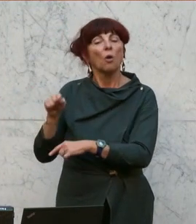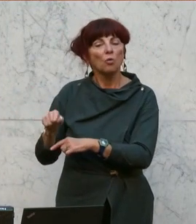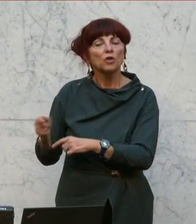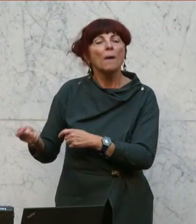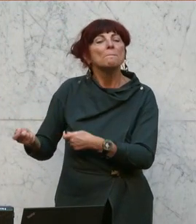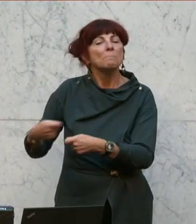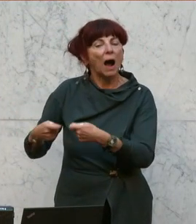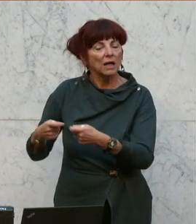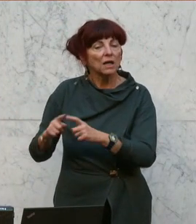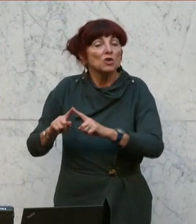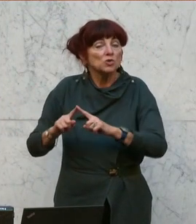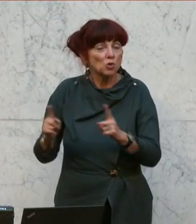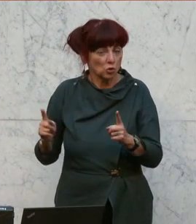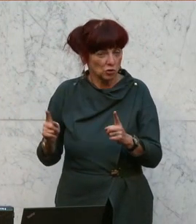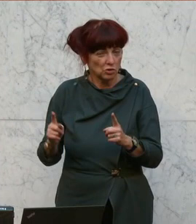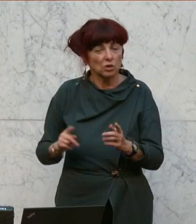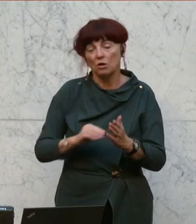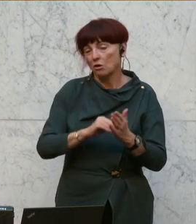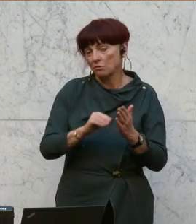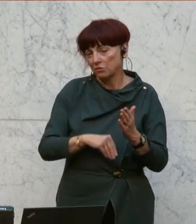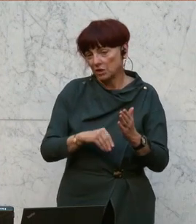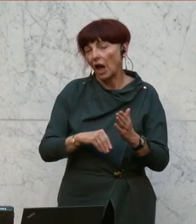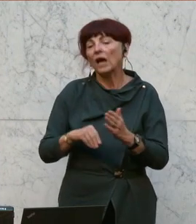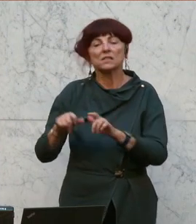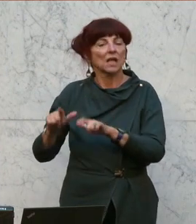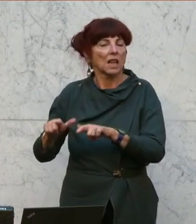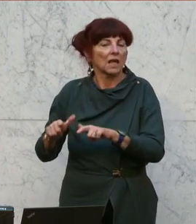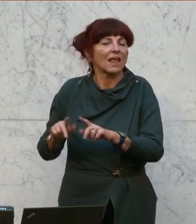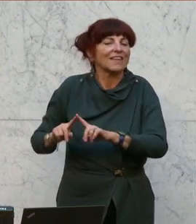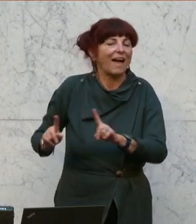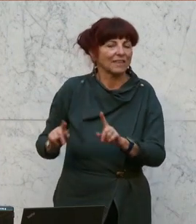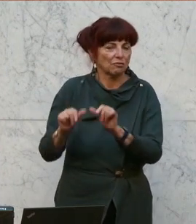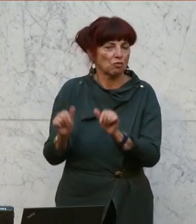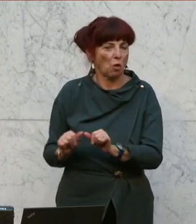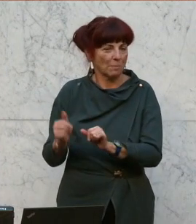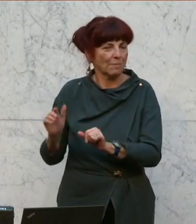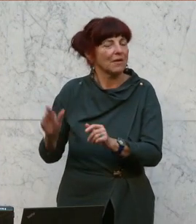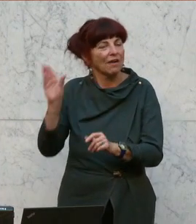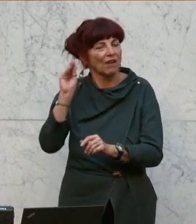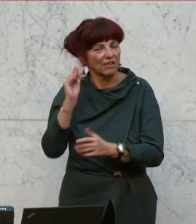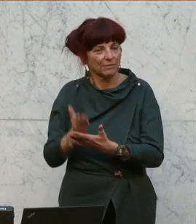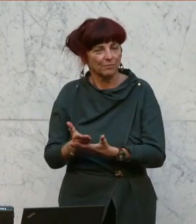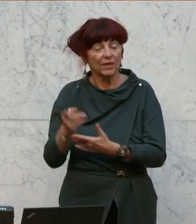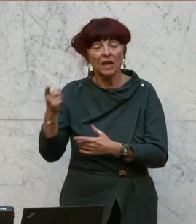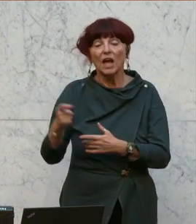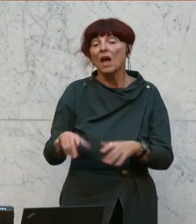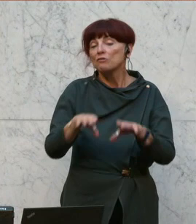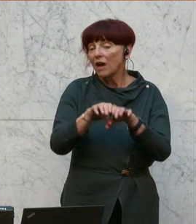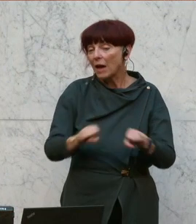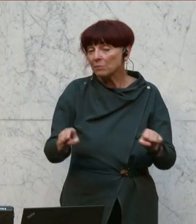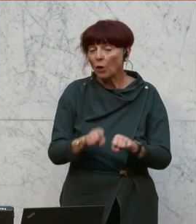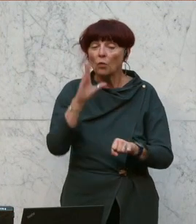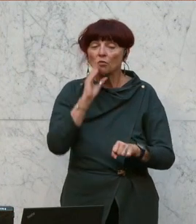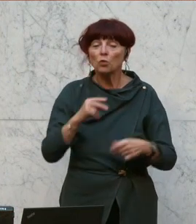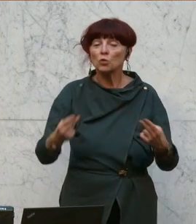Makler sonst wie von der Vertragsgelegenheit Kenntnis erhielt. Eine Vereinbarung, durch die der Wohnungssuchende verpflichtet wird,